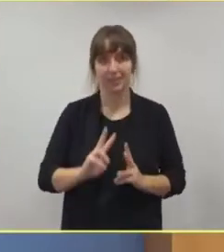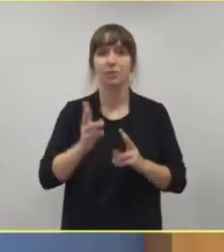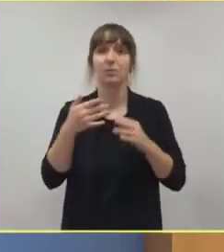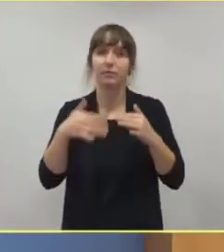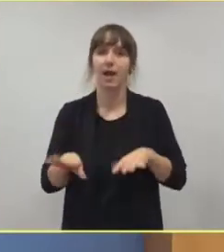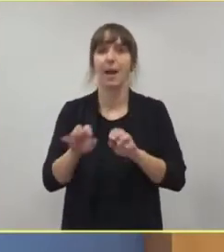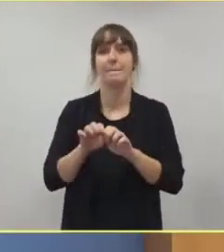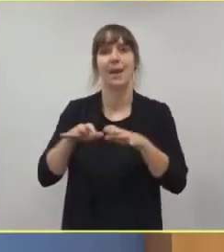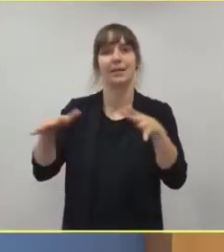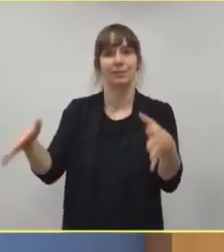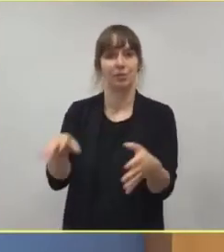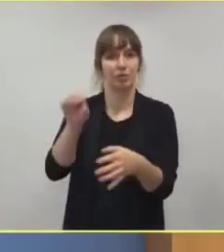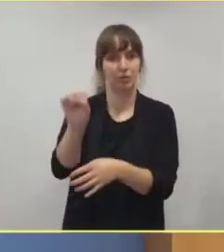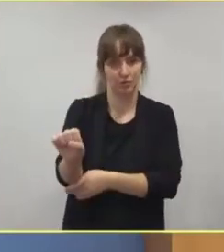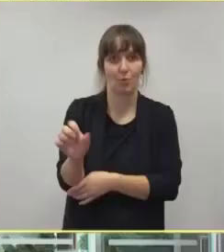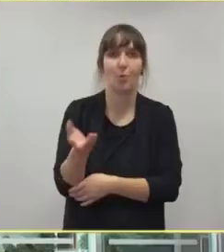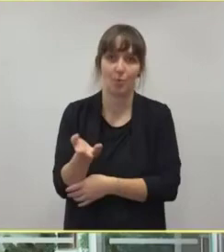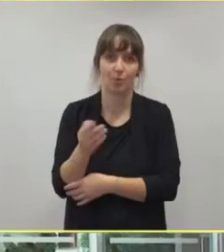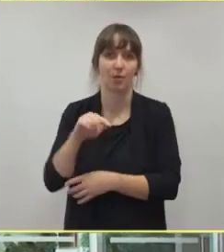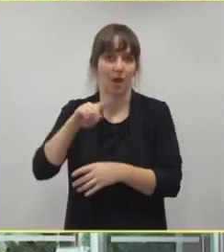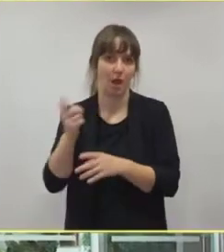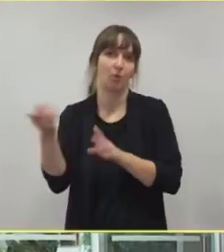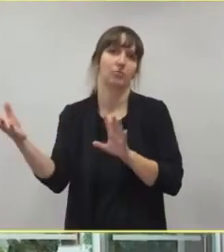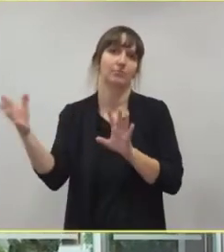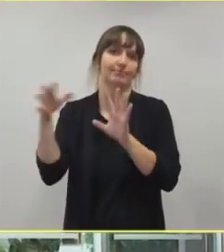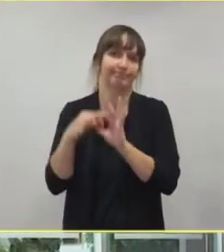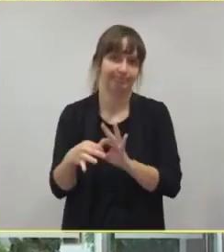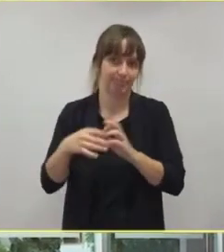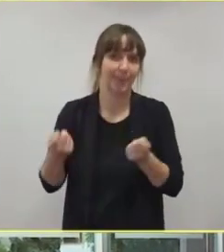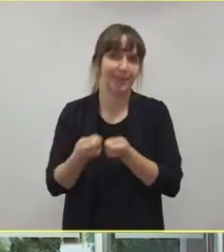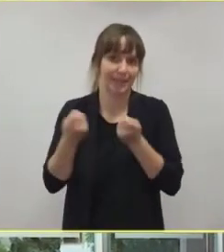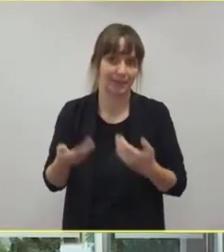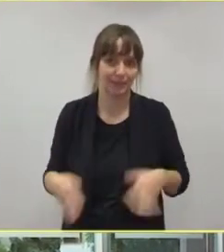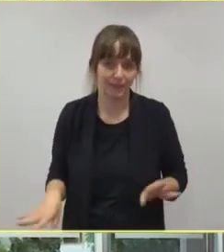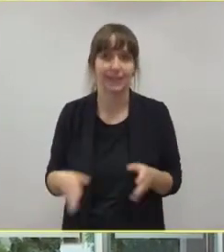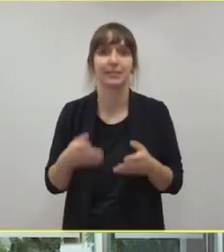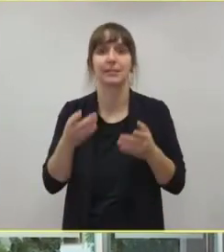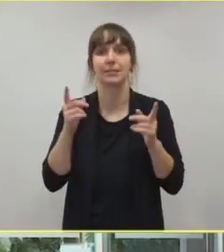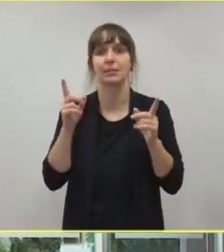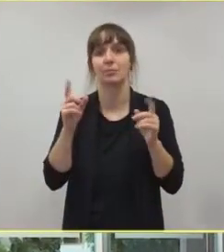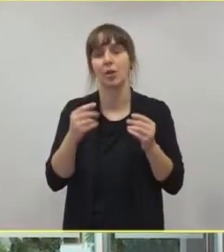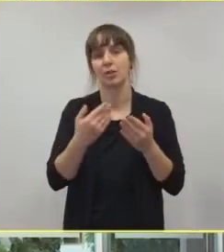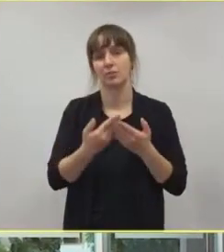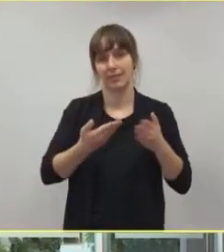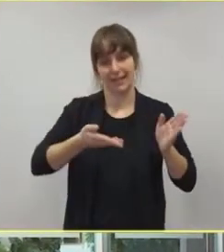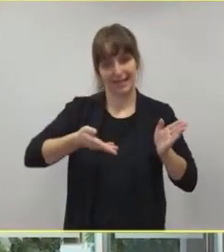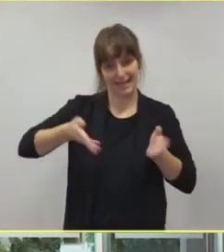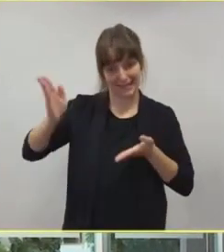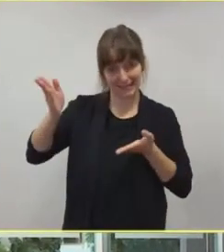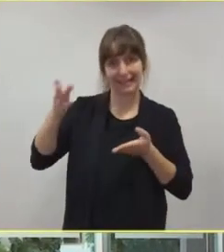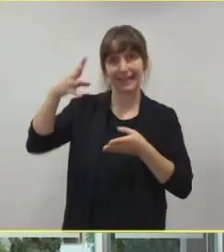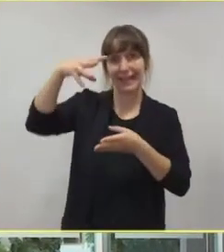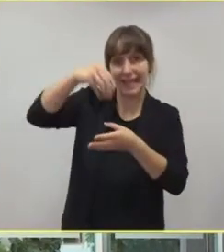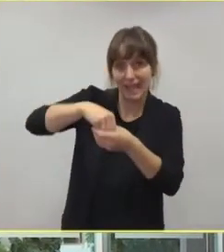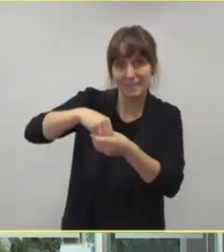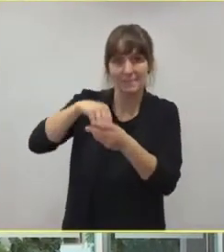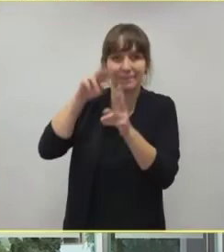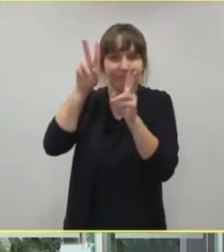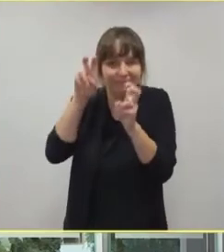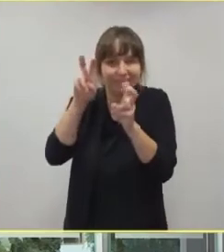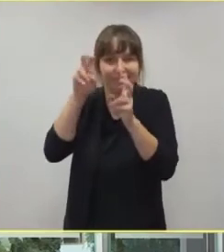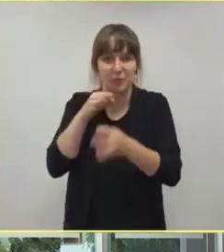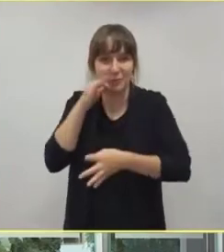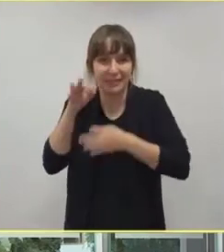Netz gegangen, auch bei uns, sodass wir eben eine Klinik in der Klinik haben. Das heißt, Corona-Patienten eigene